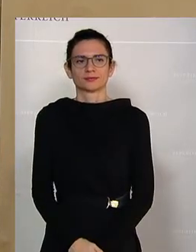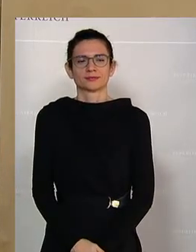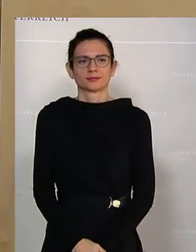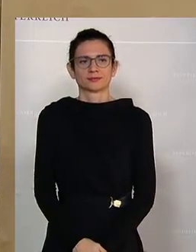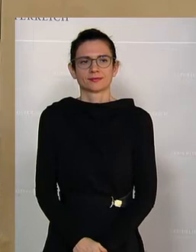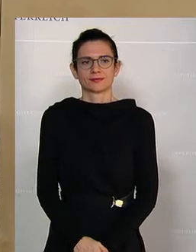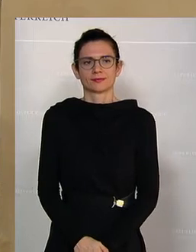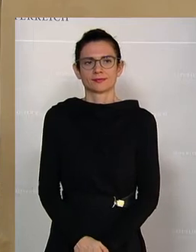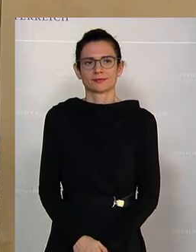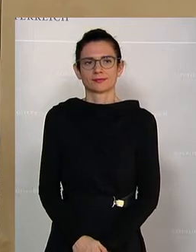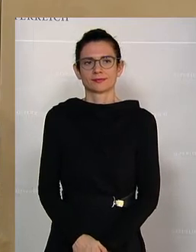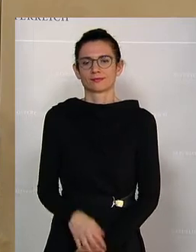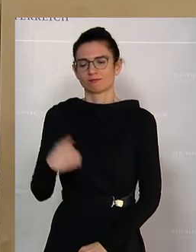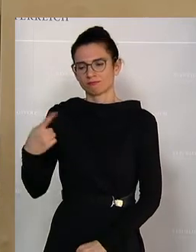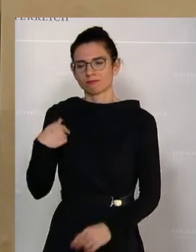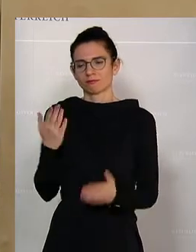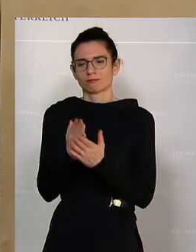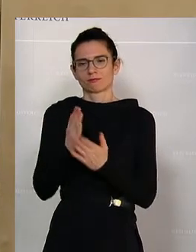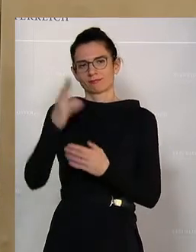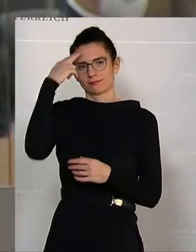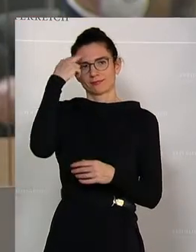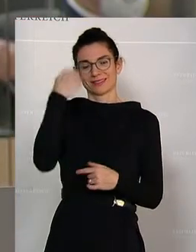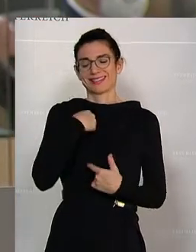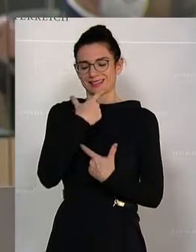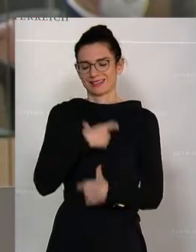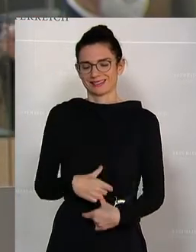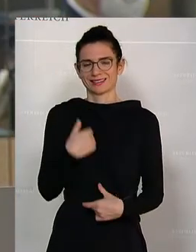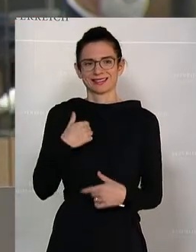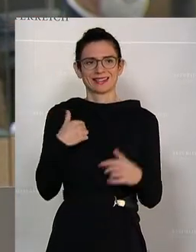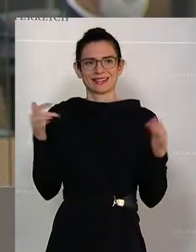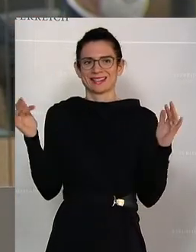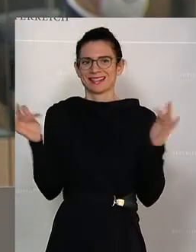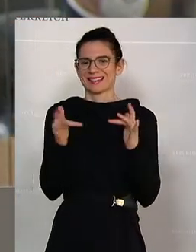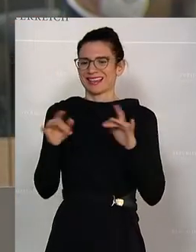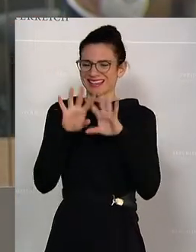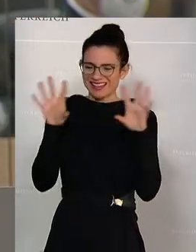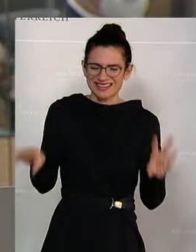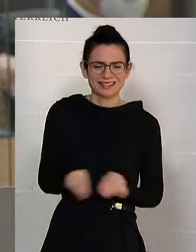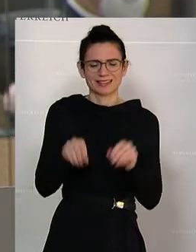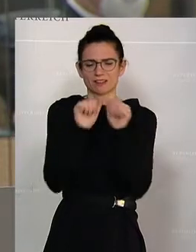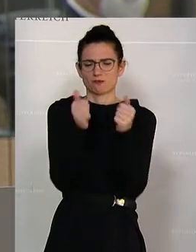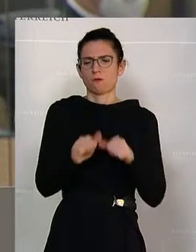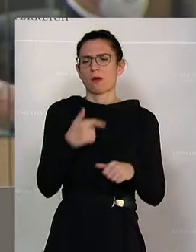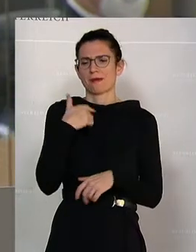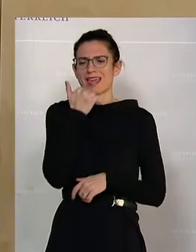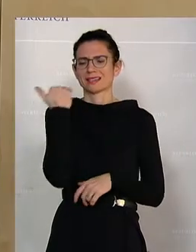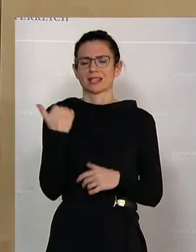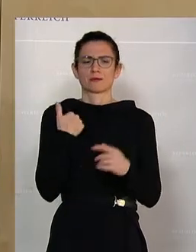Sie wissen, wir kennen uns ja auch schon eine gewisse Zeit, dass ich gegen jedwede Form des Extremismus,